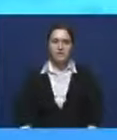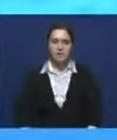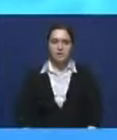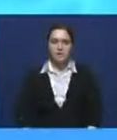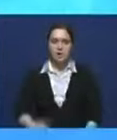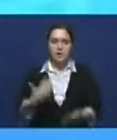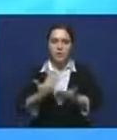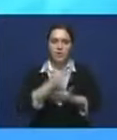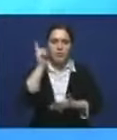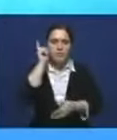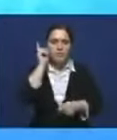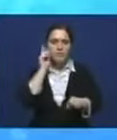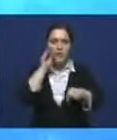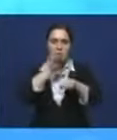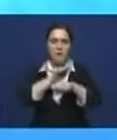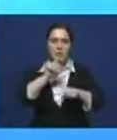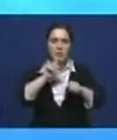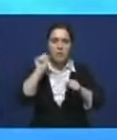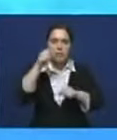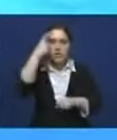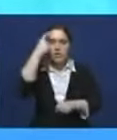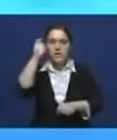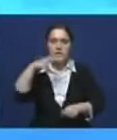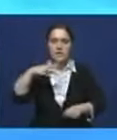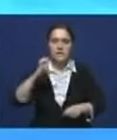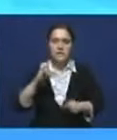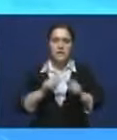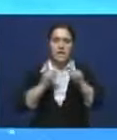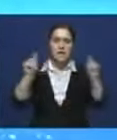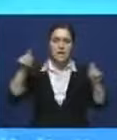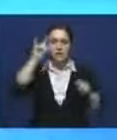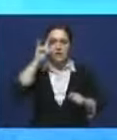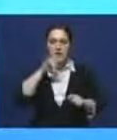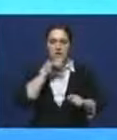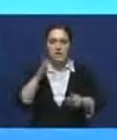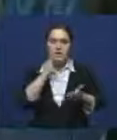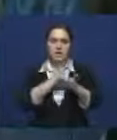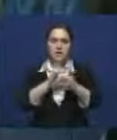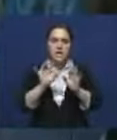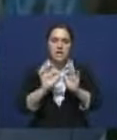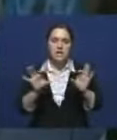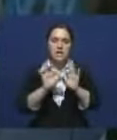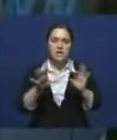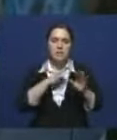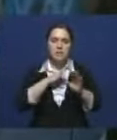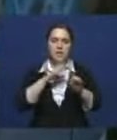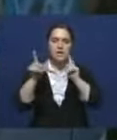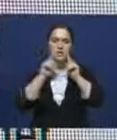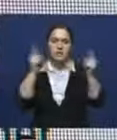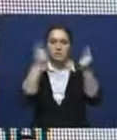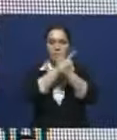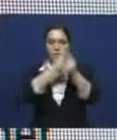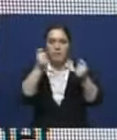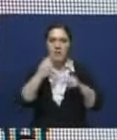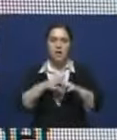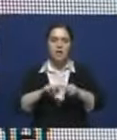Новое мобильное приложение для быстрого обмена сообщениями запустили в Казахстане. Об особенностях продукта разработчики рассказали на брифинге